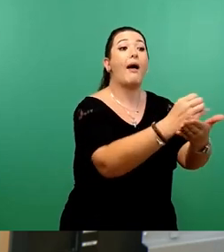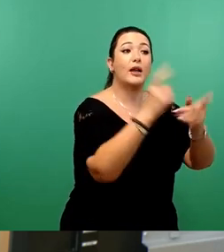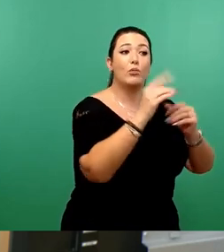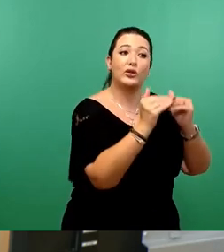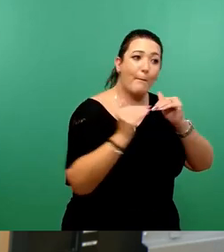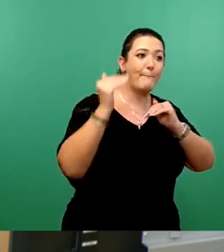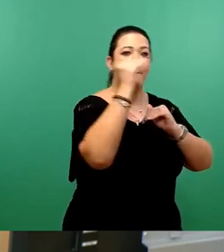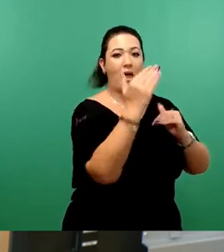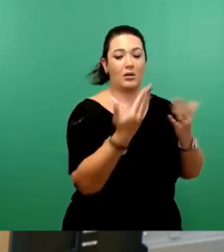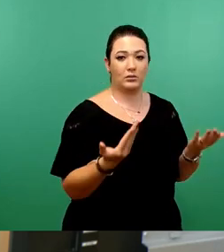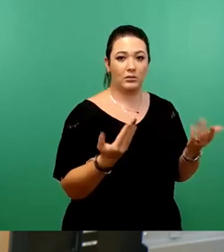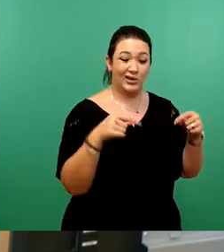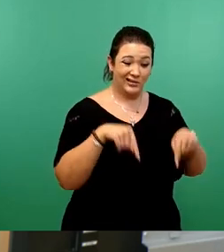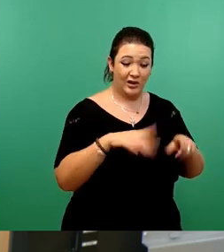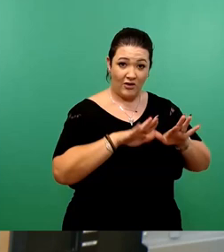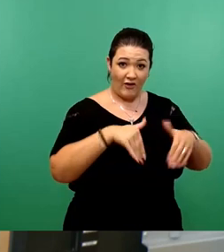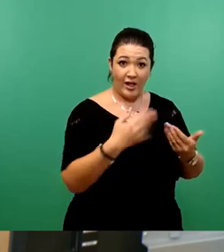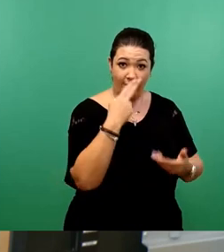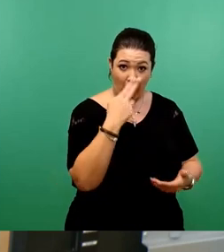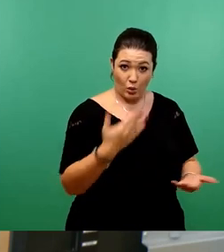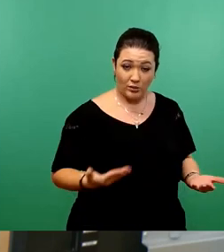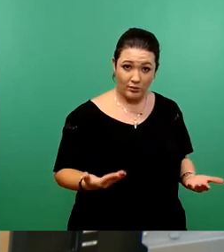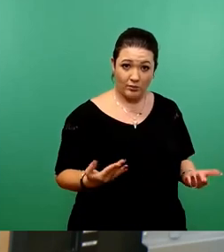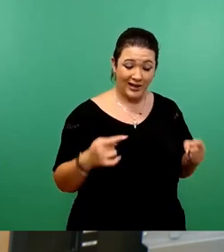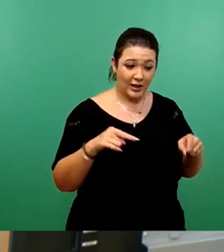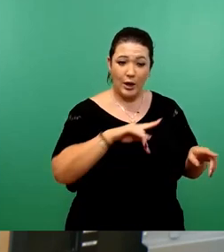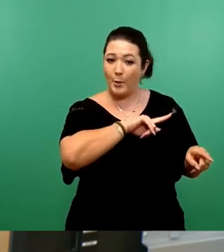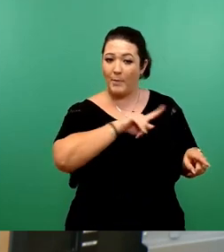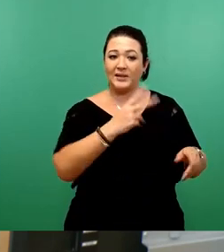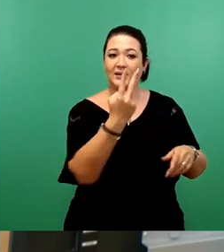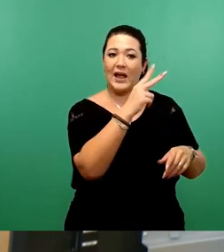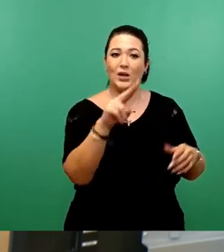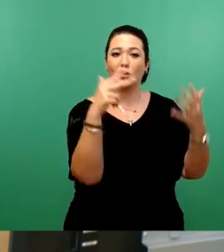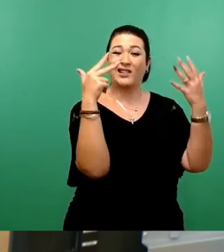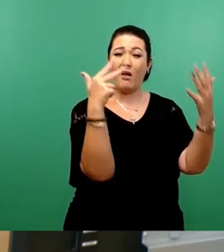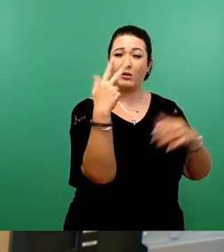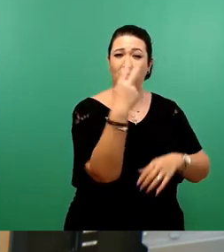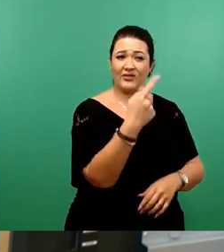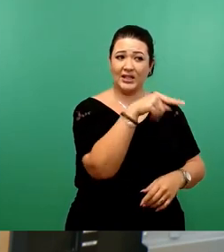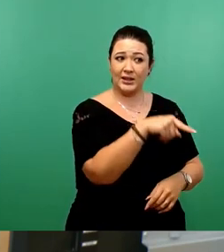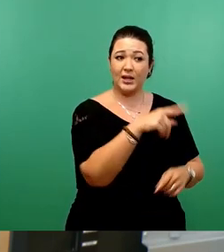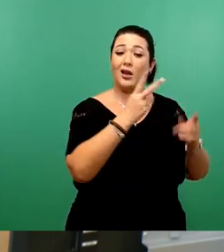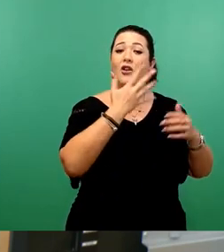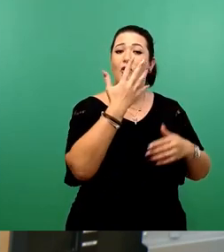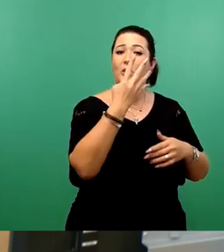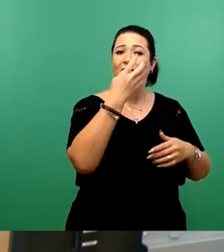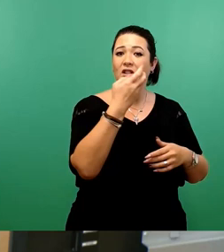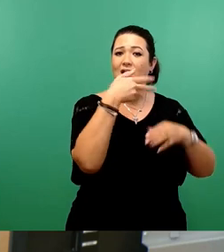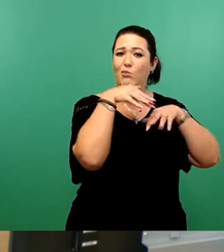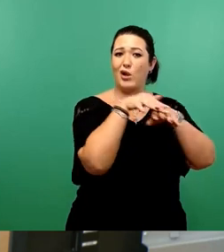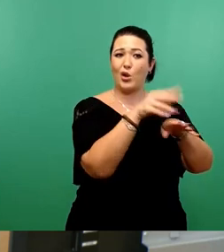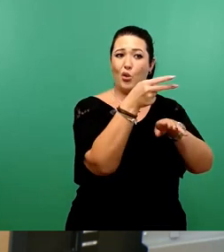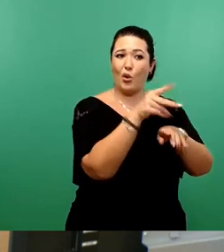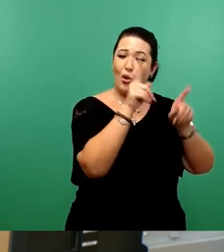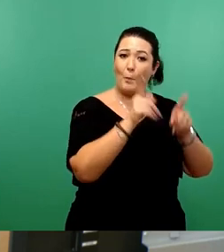Stadtrat, dass wir bis 2028 45 Millionen ungefähr liegen lassen.